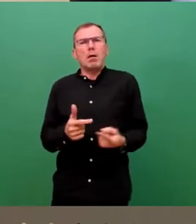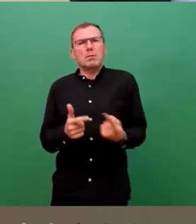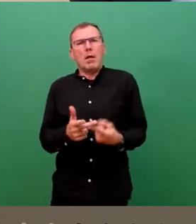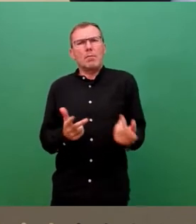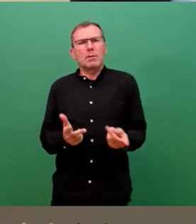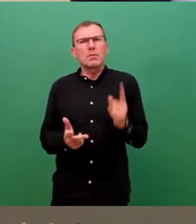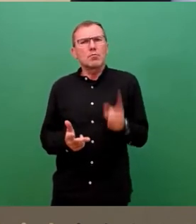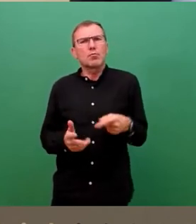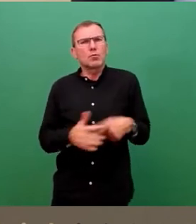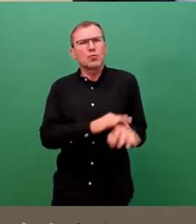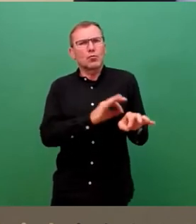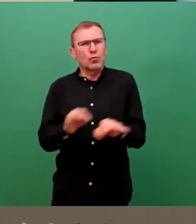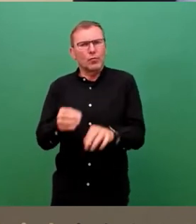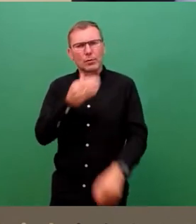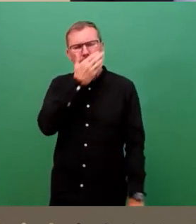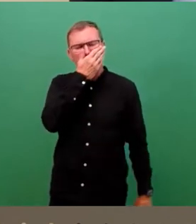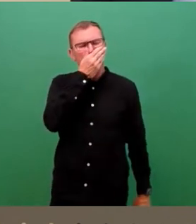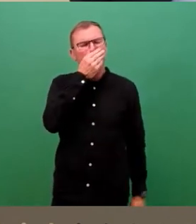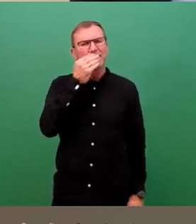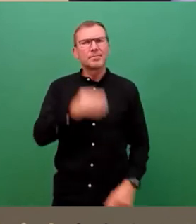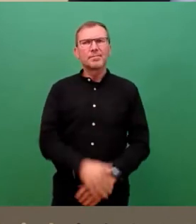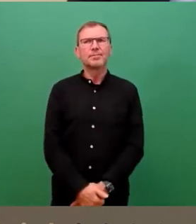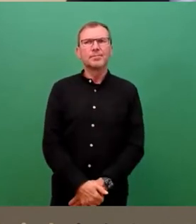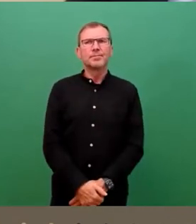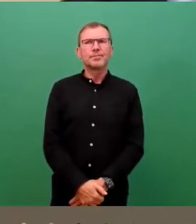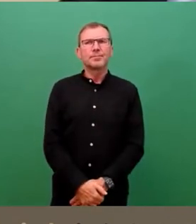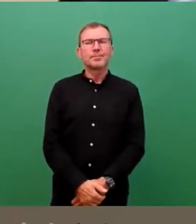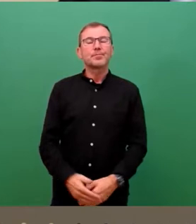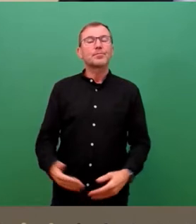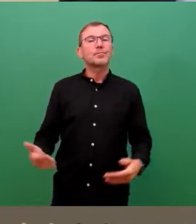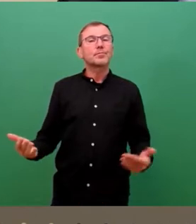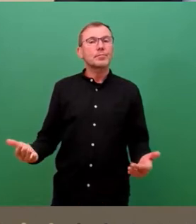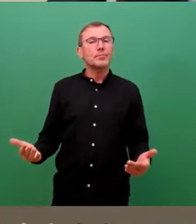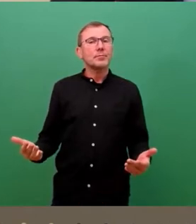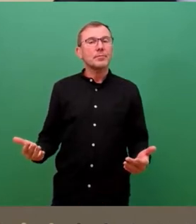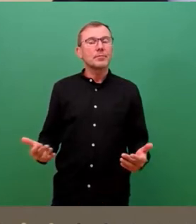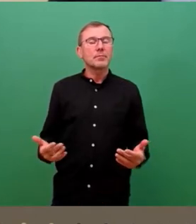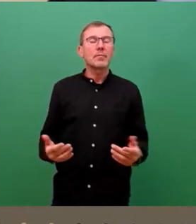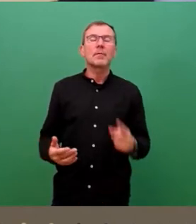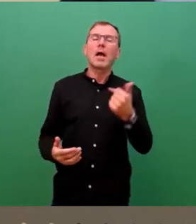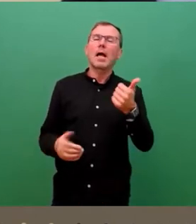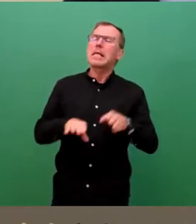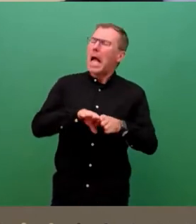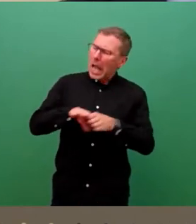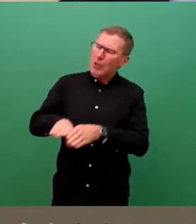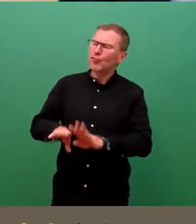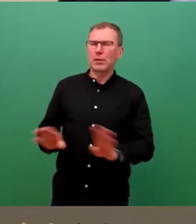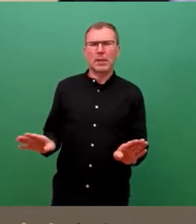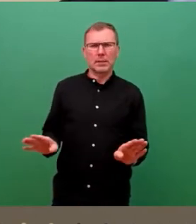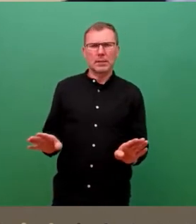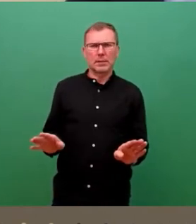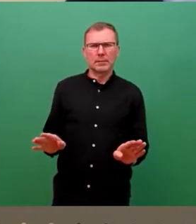einzuleiten. Was ausgeschlossen werden kann, ist, aufgrund